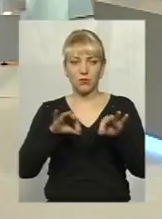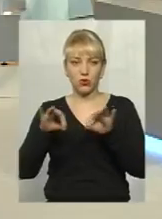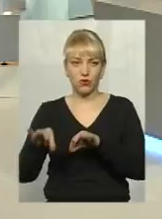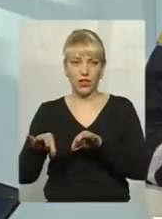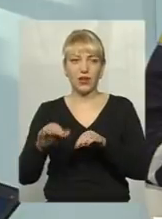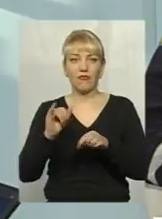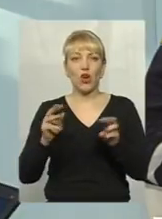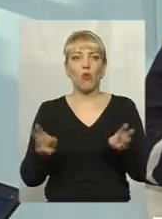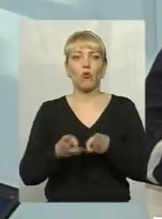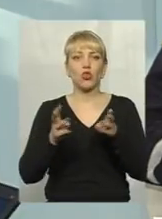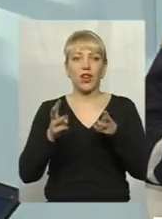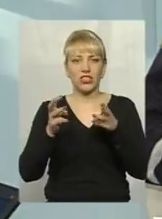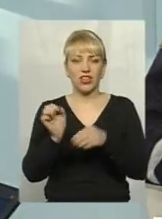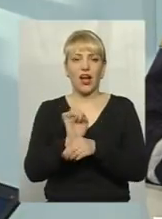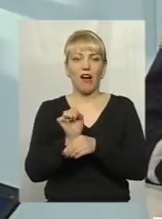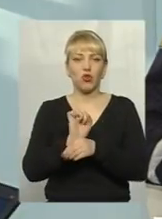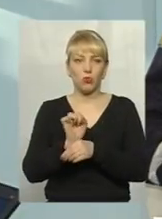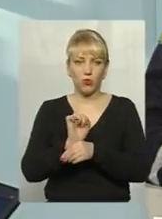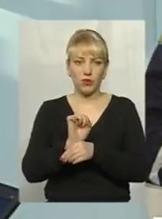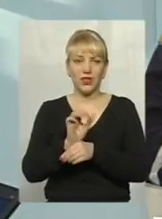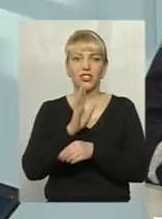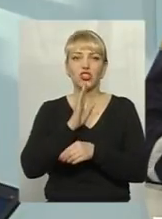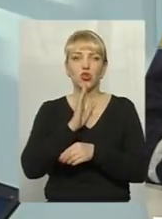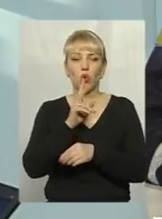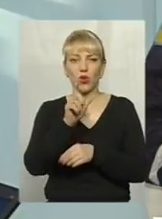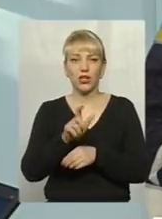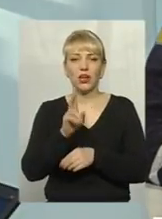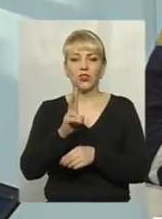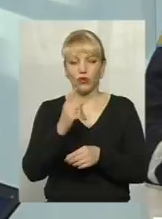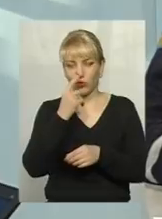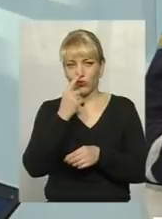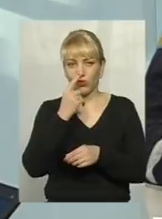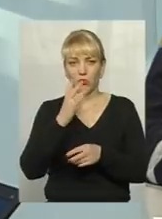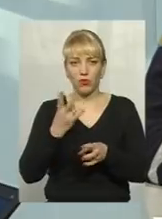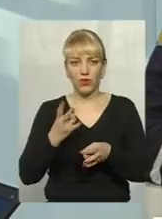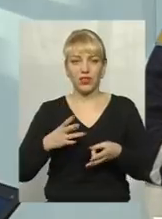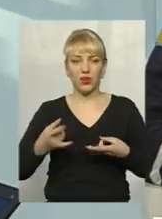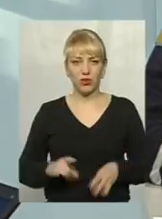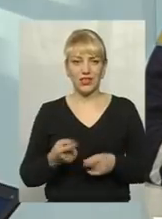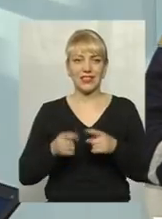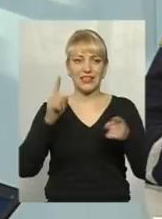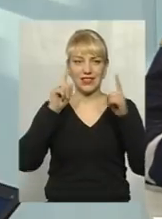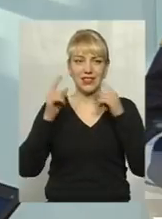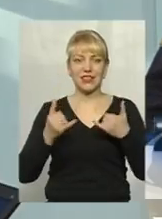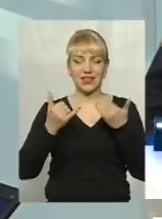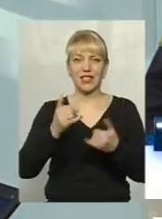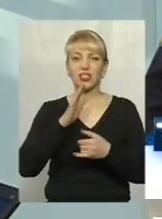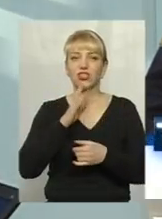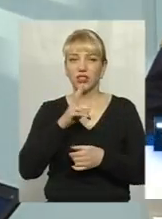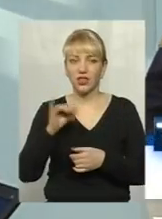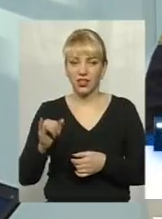пожежних автомобілях жінок, які от-от мають народити. І це стрес для жінки, як